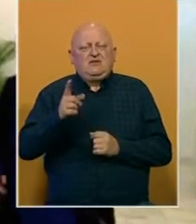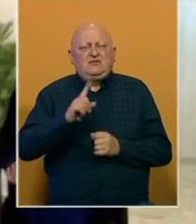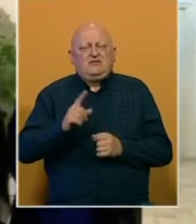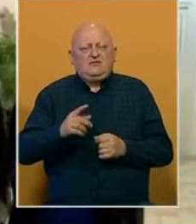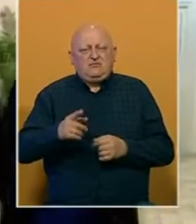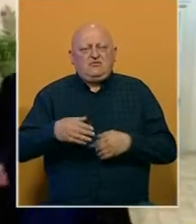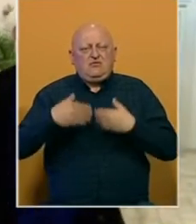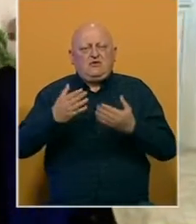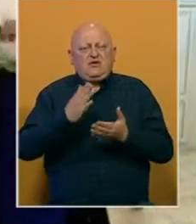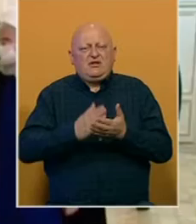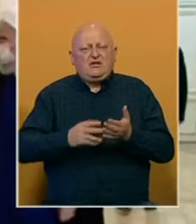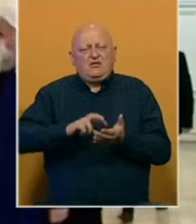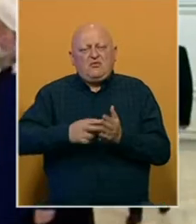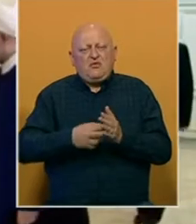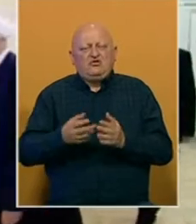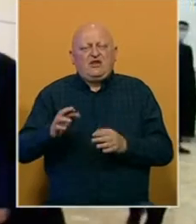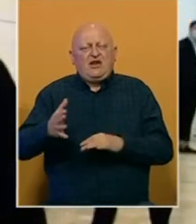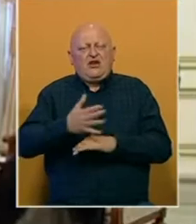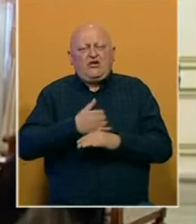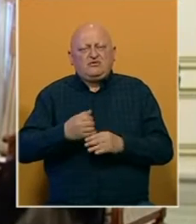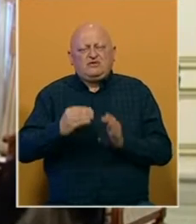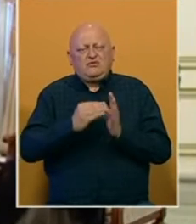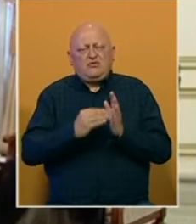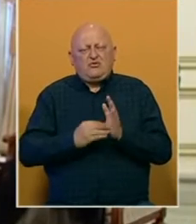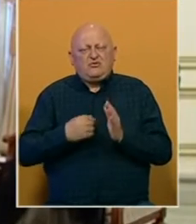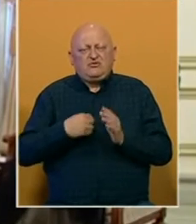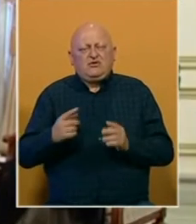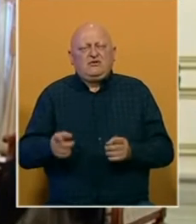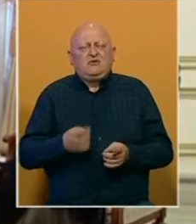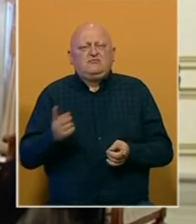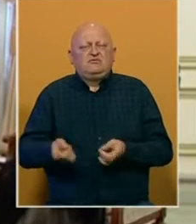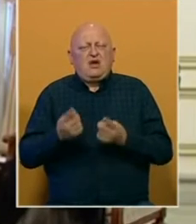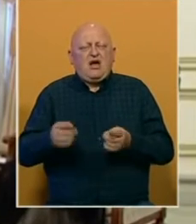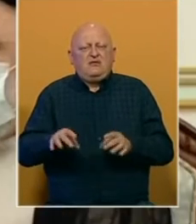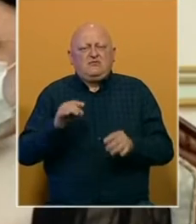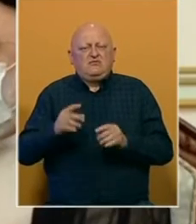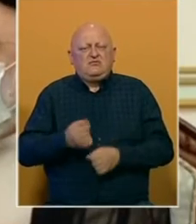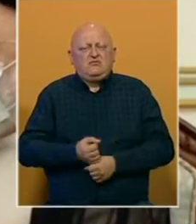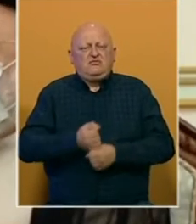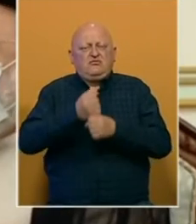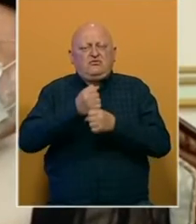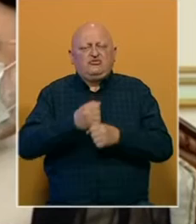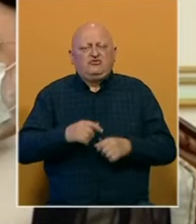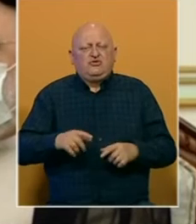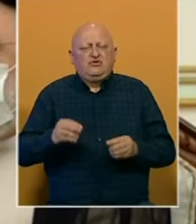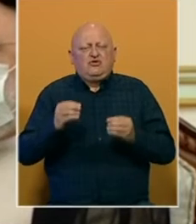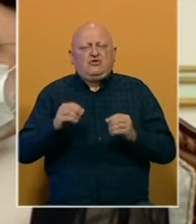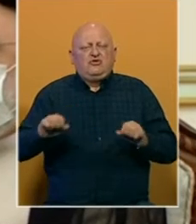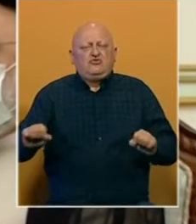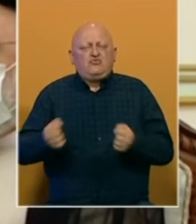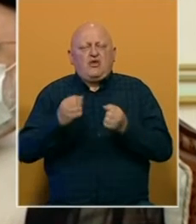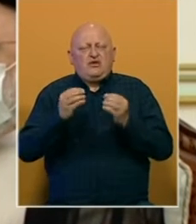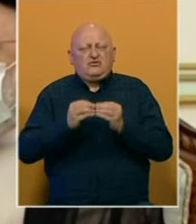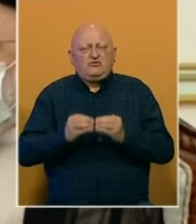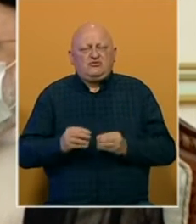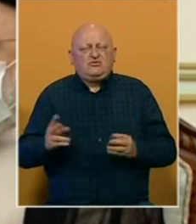ponudio detaljan politički ili gospodarski program tijekom svoje predizborne kampanje, ali je podržao oživljavanje nuklearnog sporazuma, čime